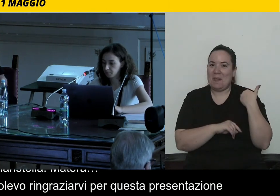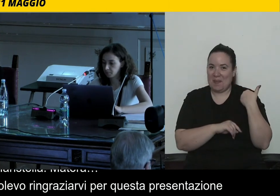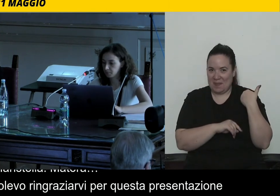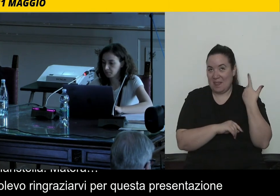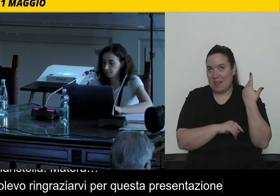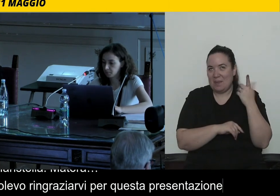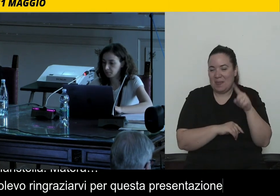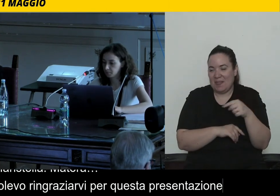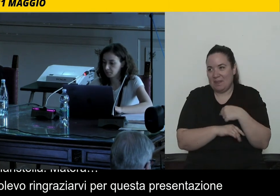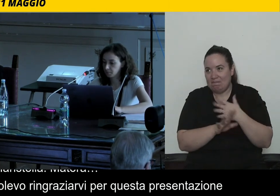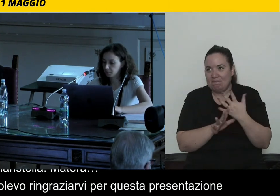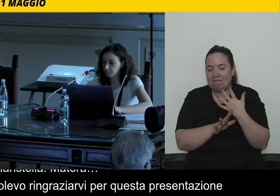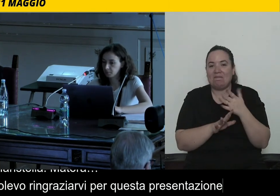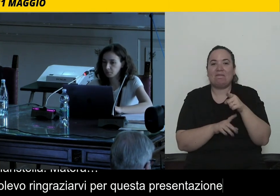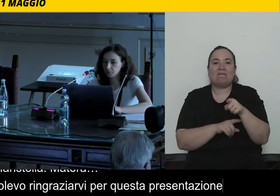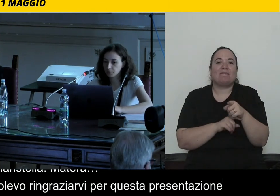senso.